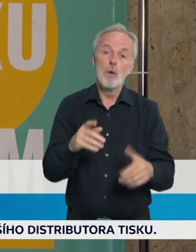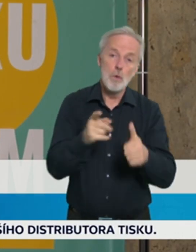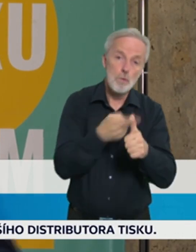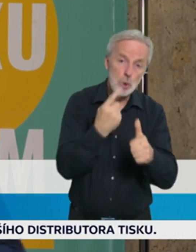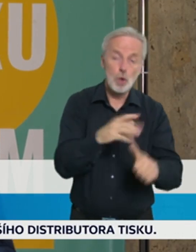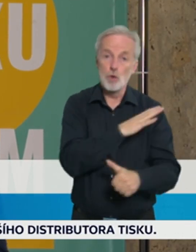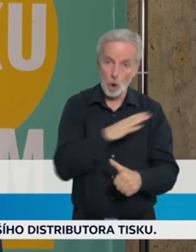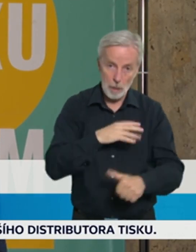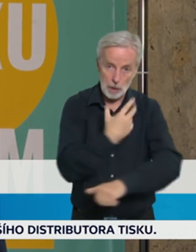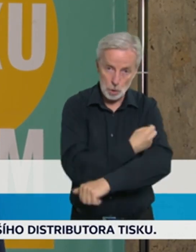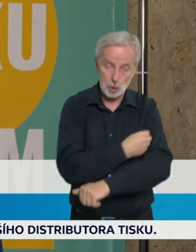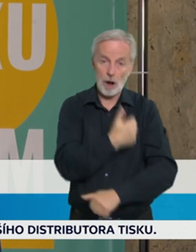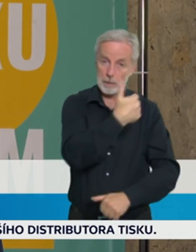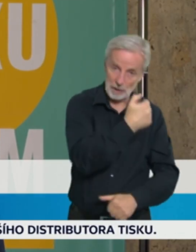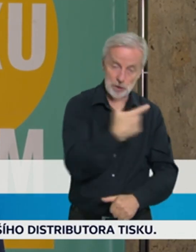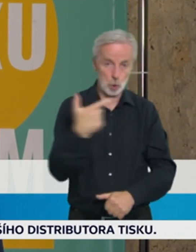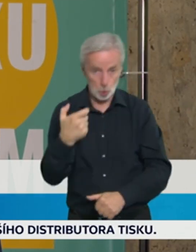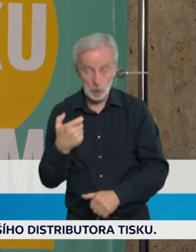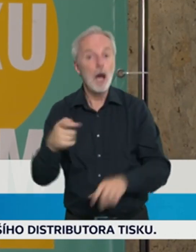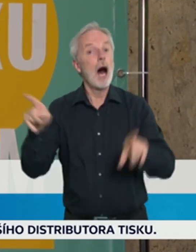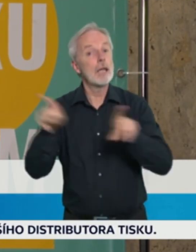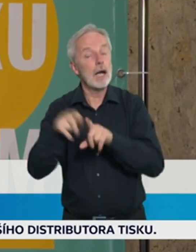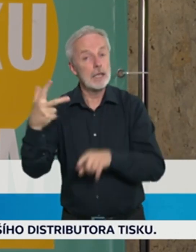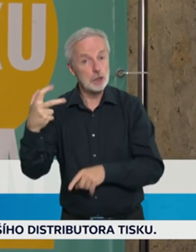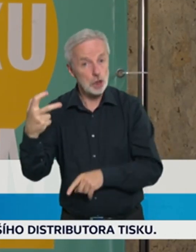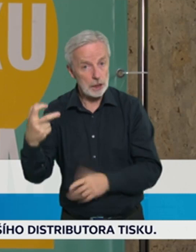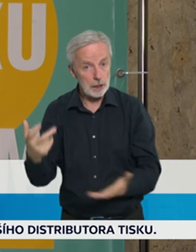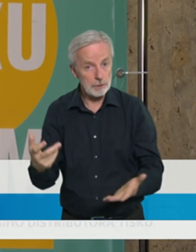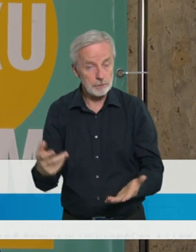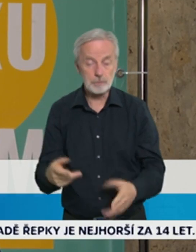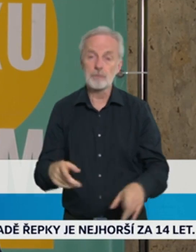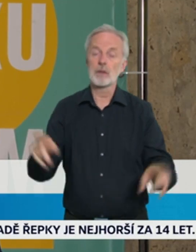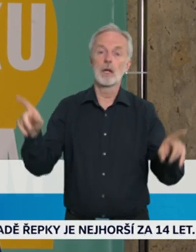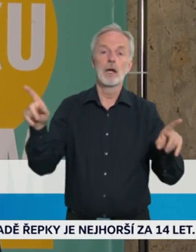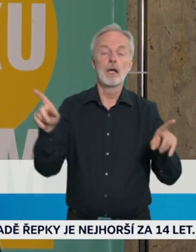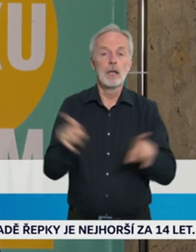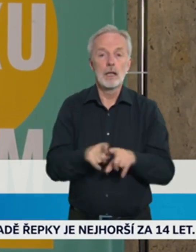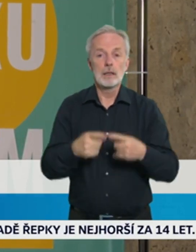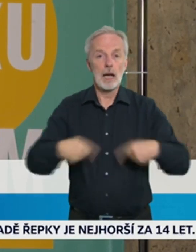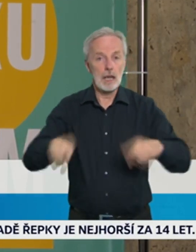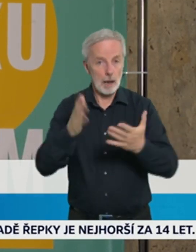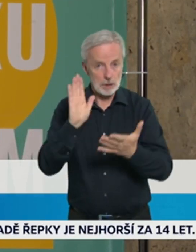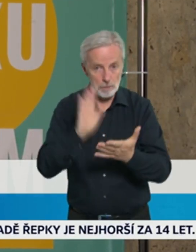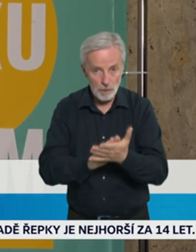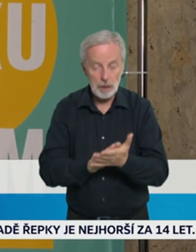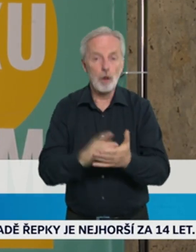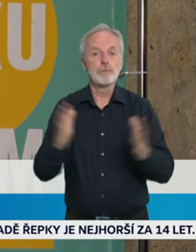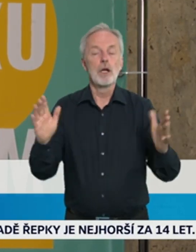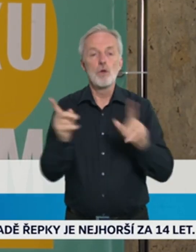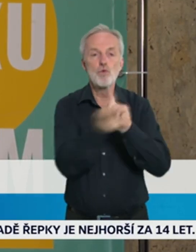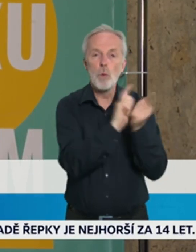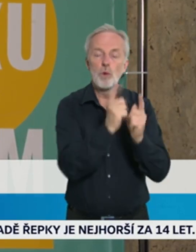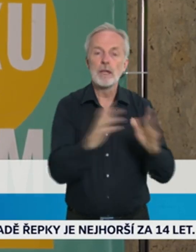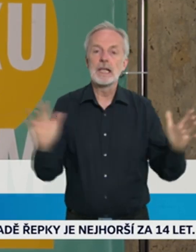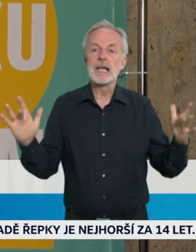se nám podařilo hlavně zdravotním pojišťovnám již dotáhnout zakázku na distribuci vakcíny Comirnaty od